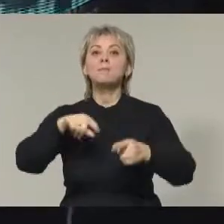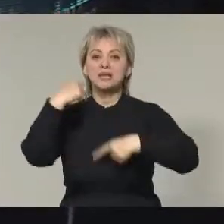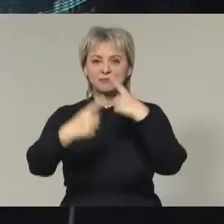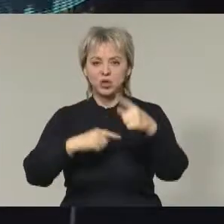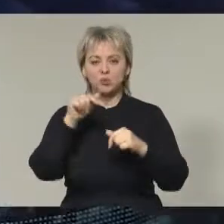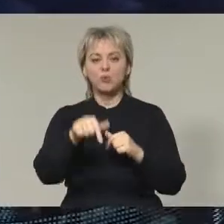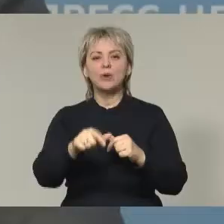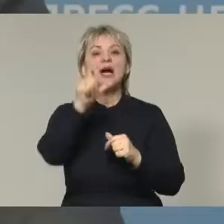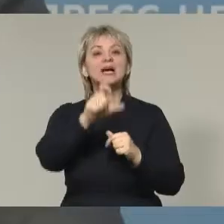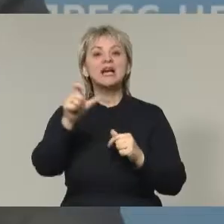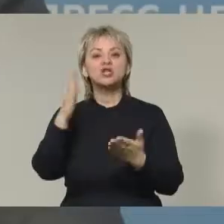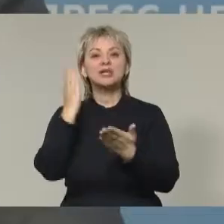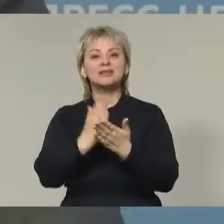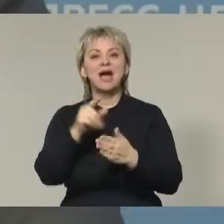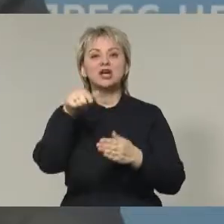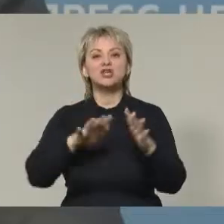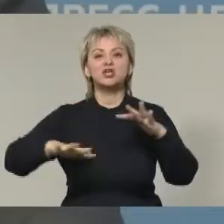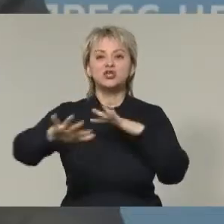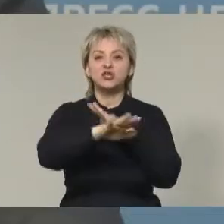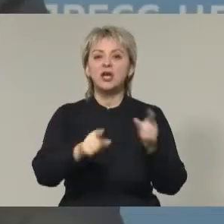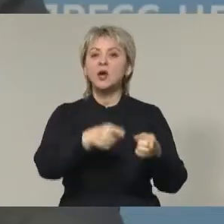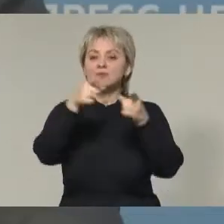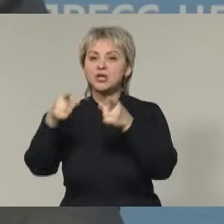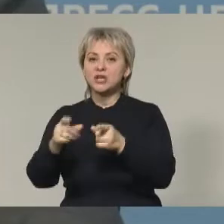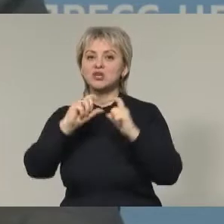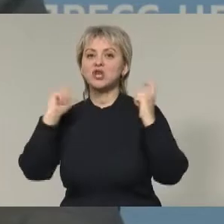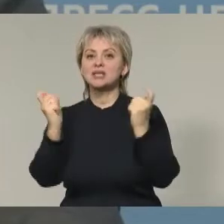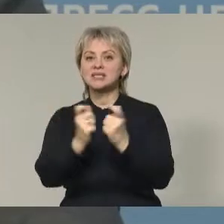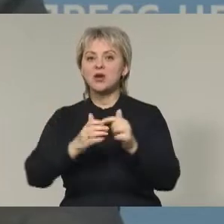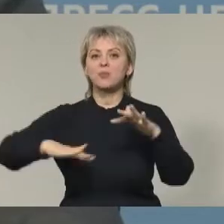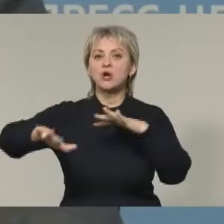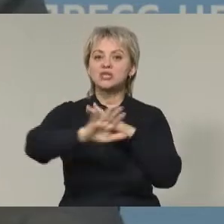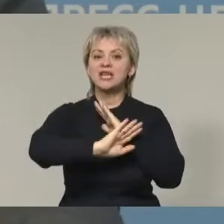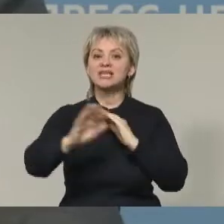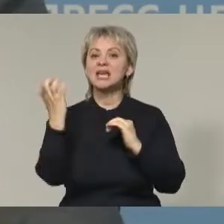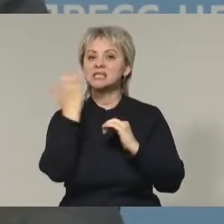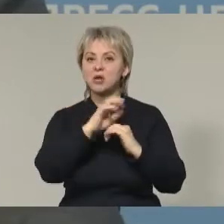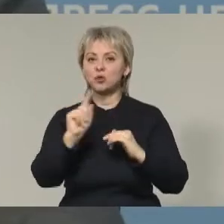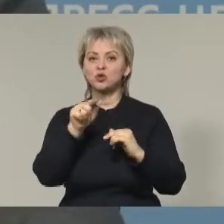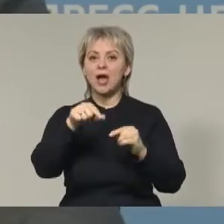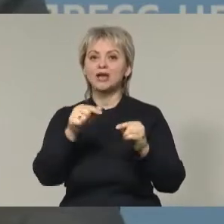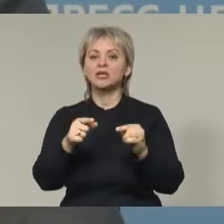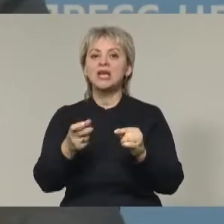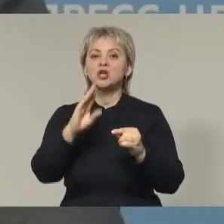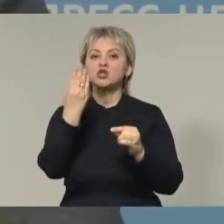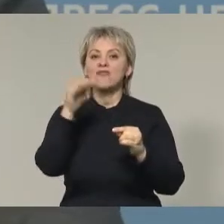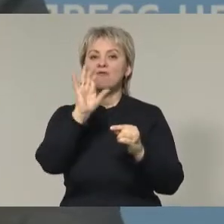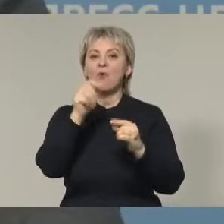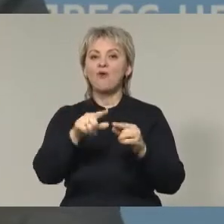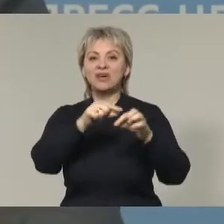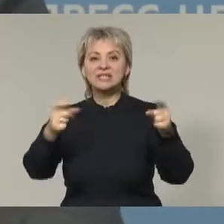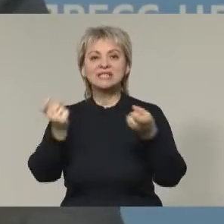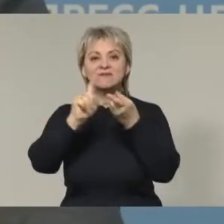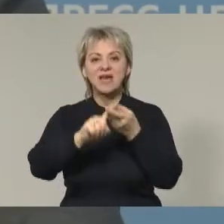Гражданин, находящийся на территории, перемещаясь по стадионному пространству, не замечает швов канала